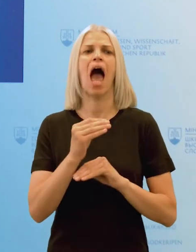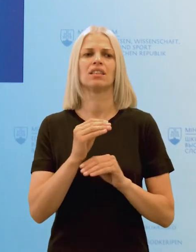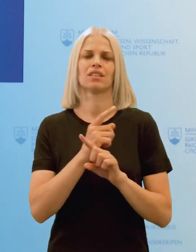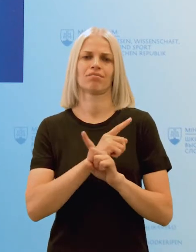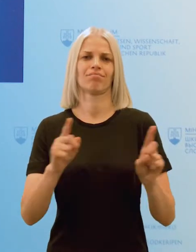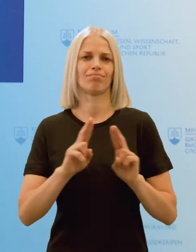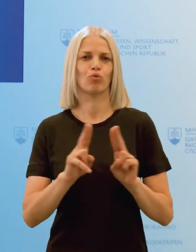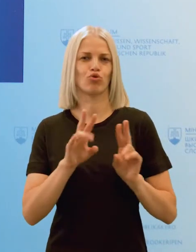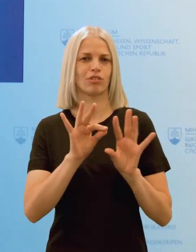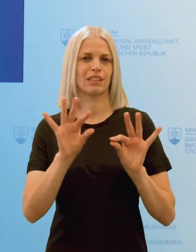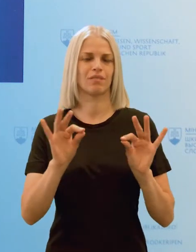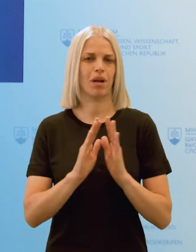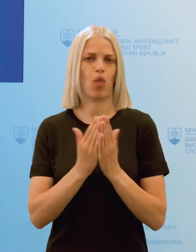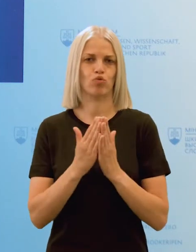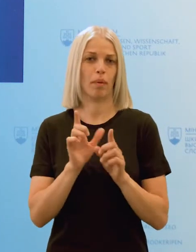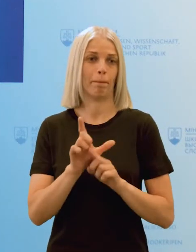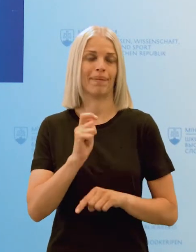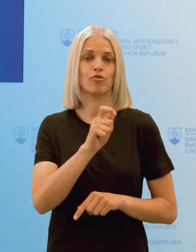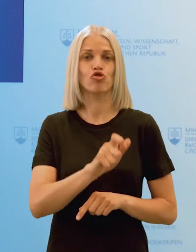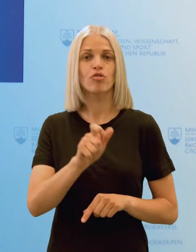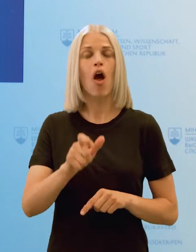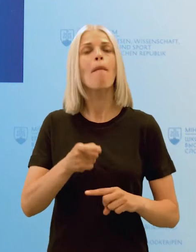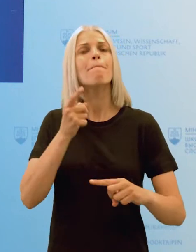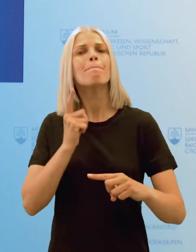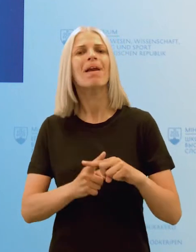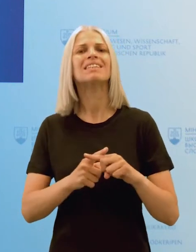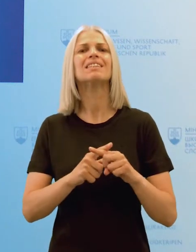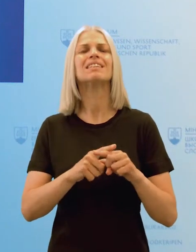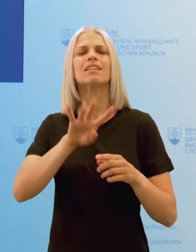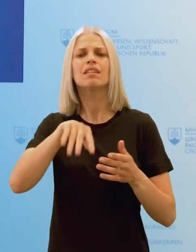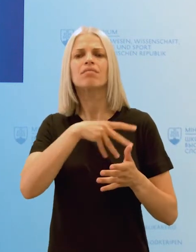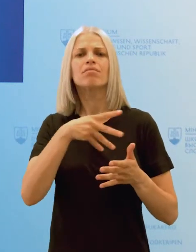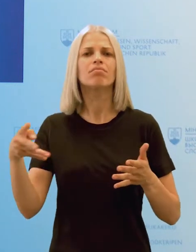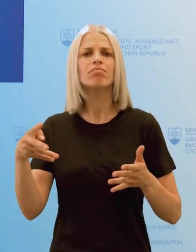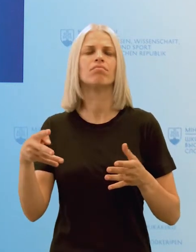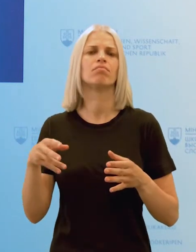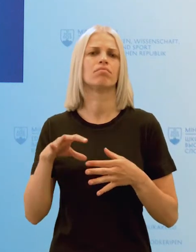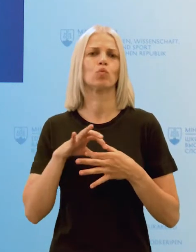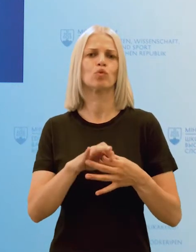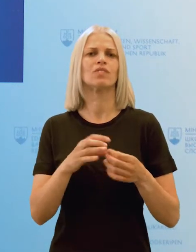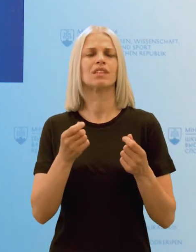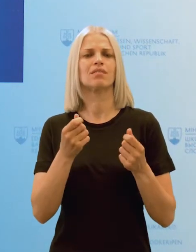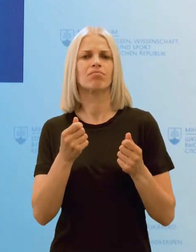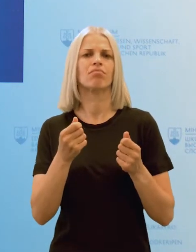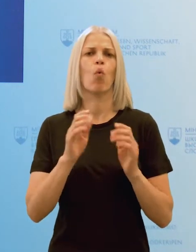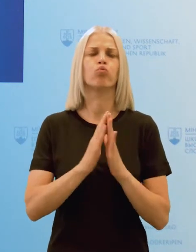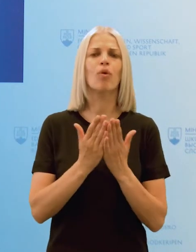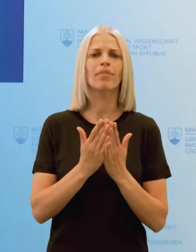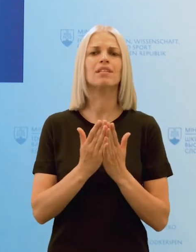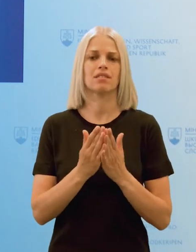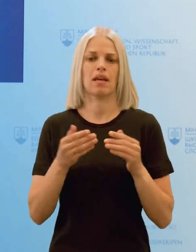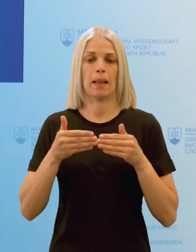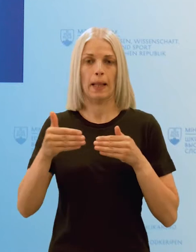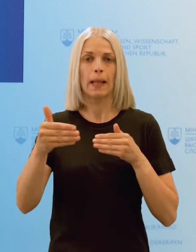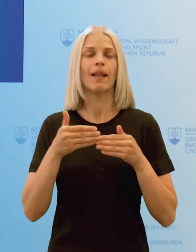učebníc pre ich žiakov. A ten presný rozpis finančných prostriedkov pre učebnice školy nájdu v nasledujúcich dňoch na